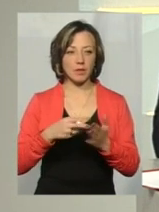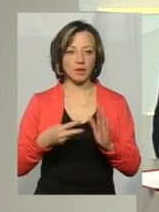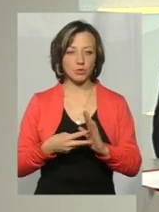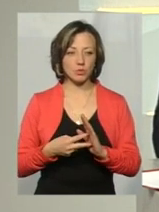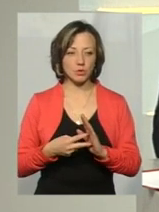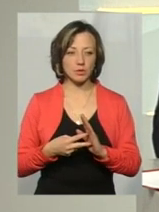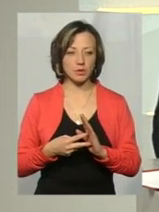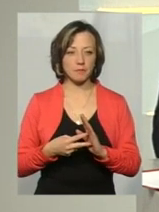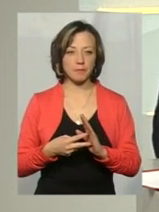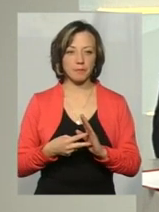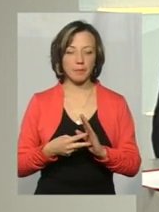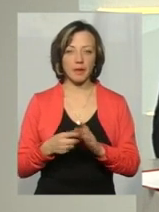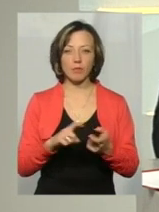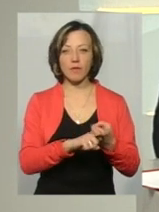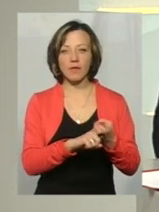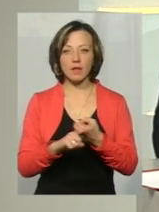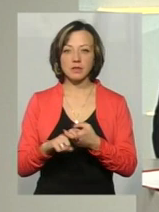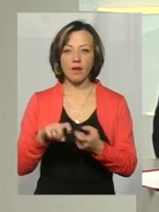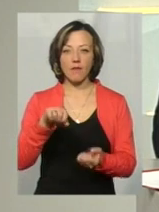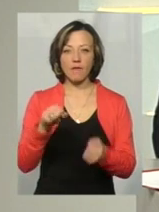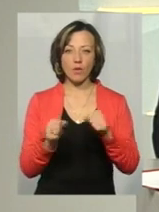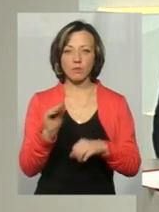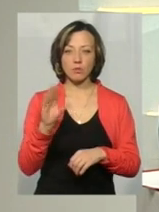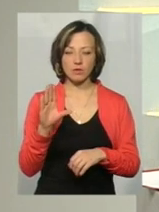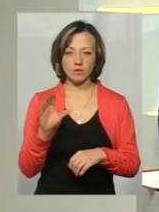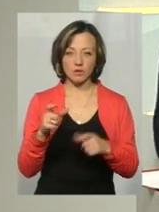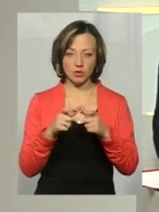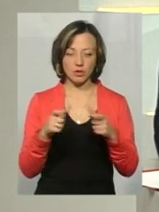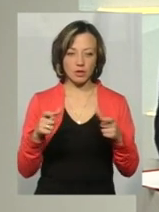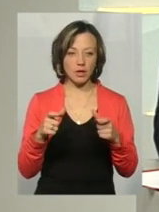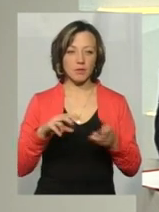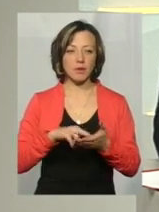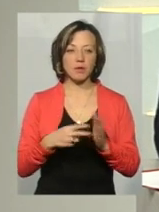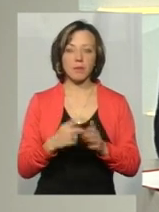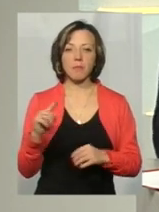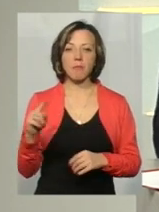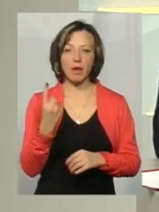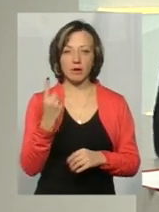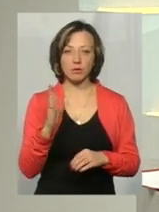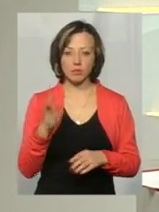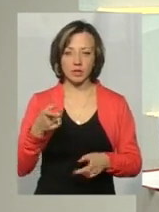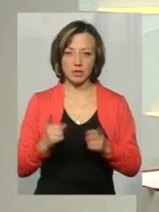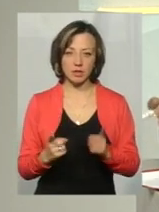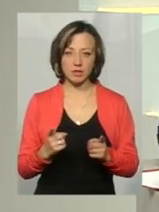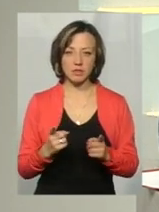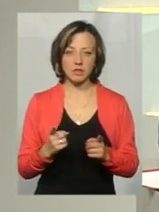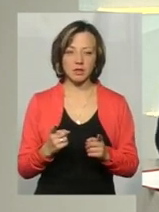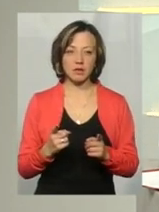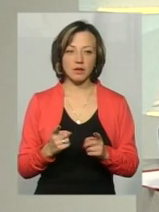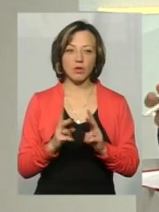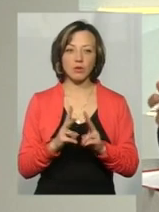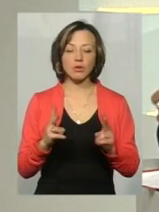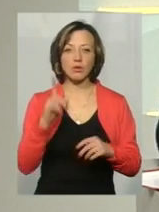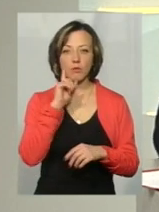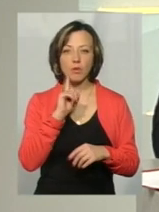ніж штрафи, але все ж таки воно стосується водійських посвідчень, передбачається, що перше водійське посвідчення, це для тих ще